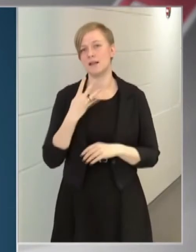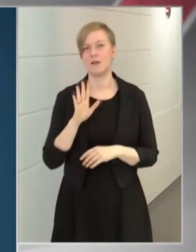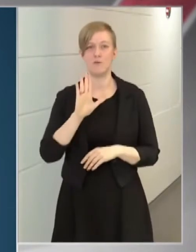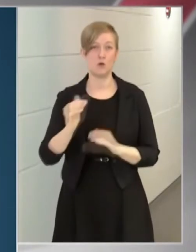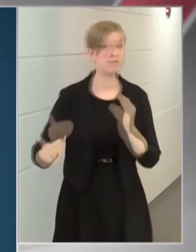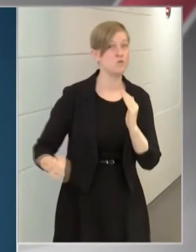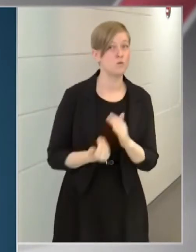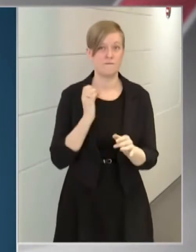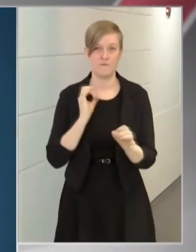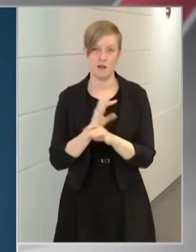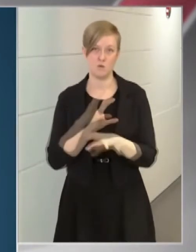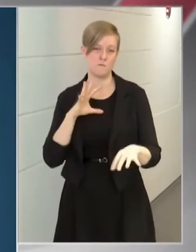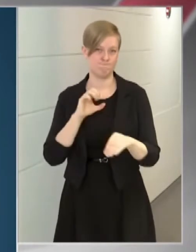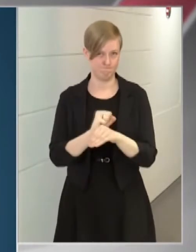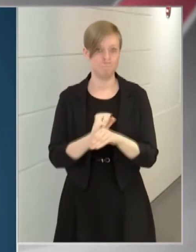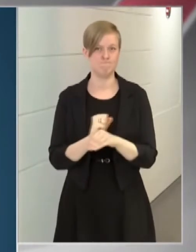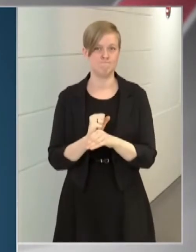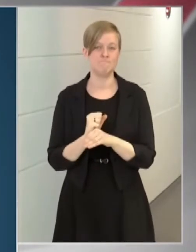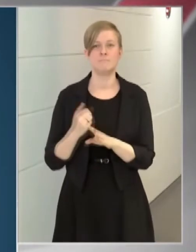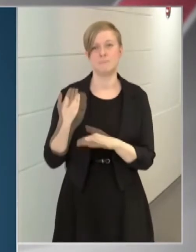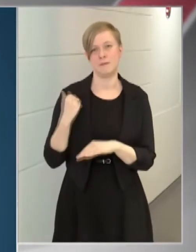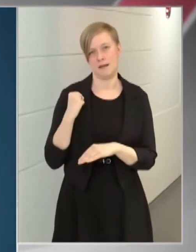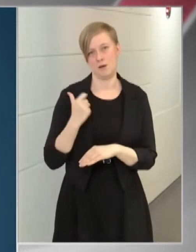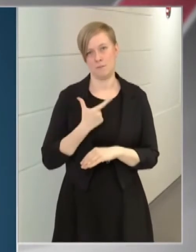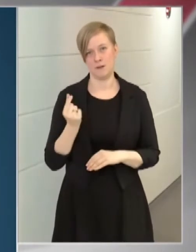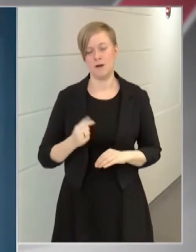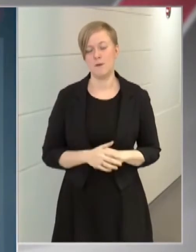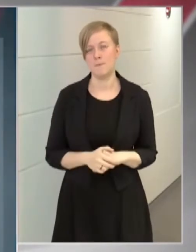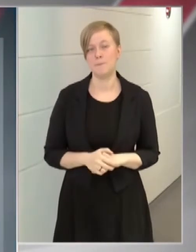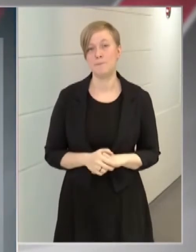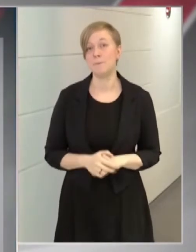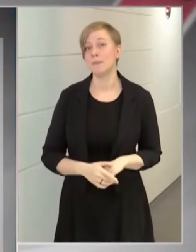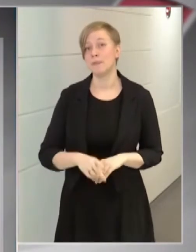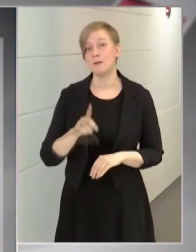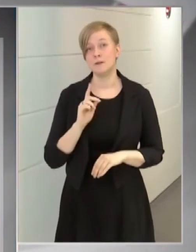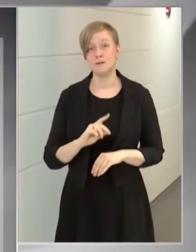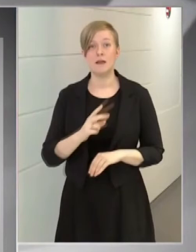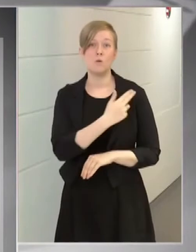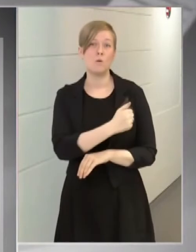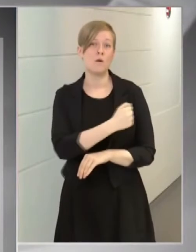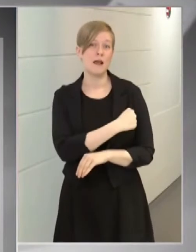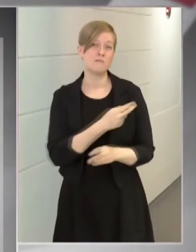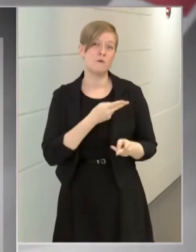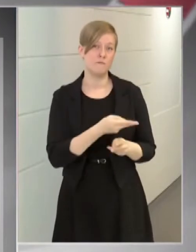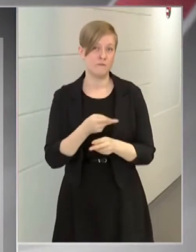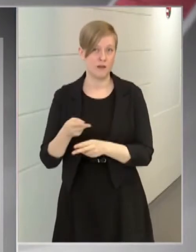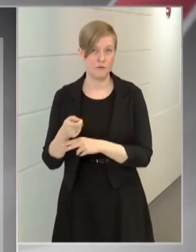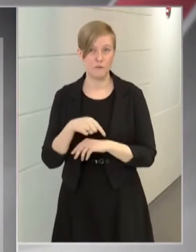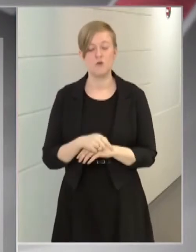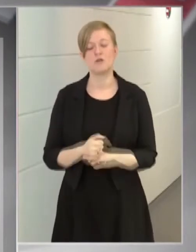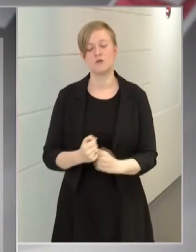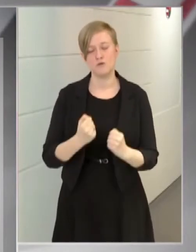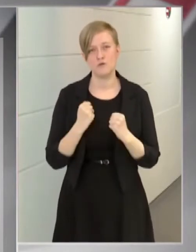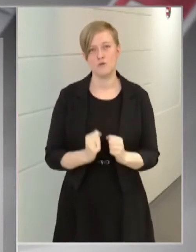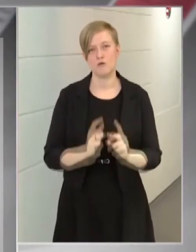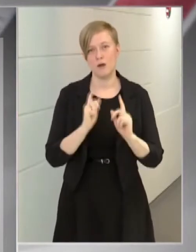hazánkba, ma 72 ezer adag AstraZeneca, valamint 248 ezer adag Pfizer vakcina jött. Az elmúlt